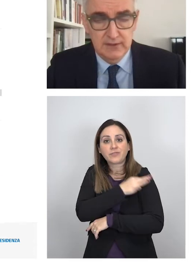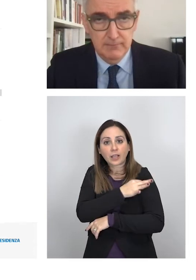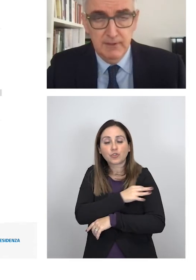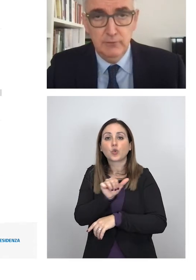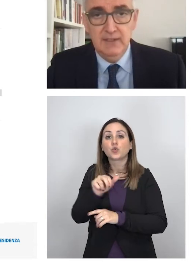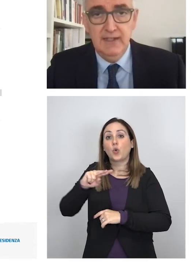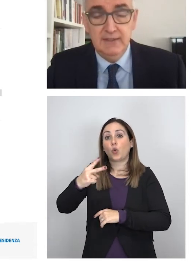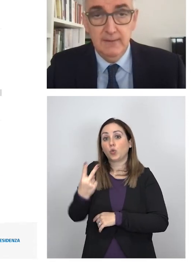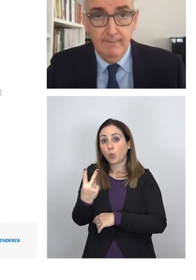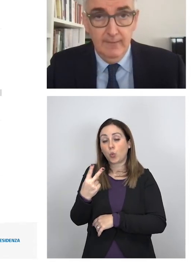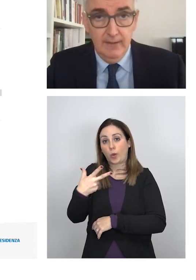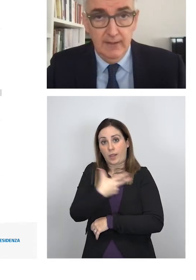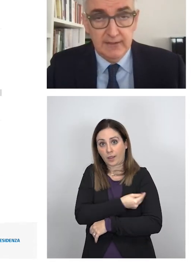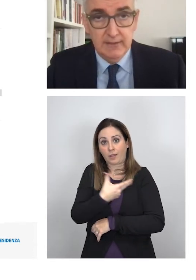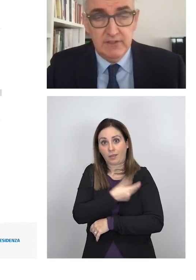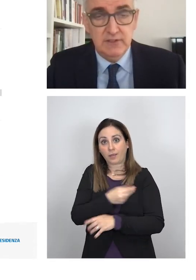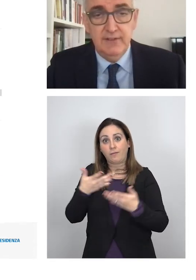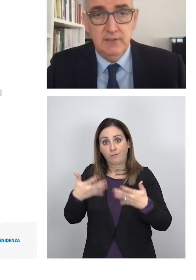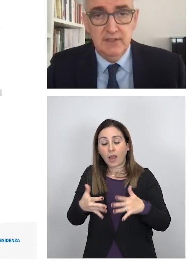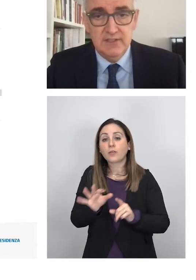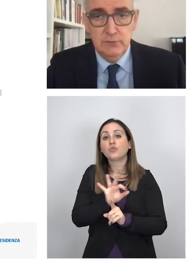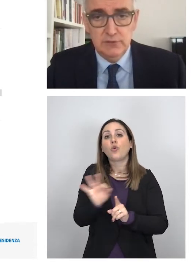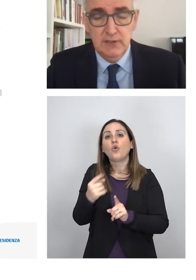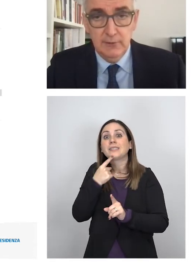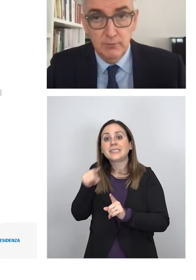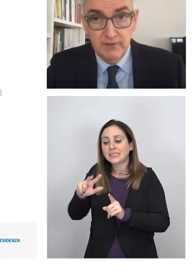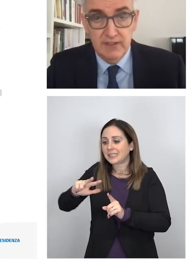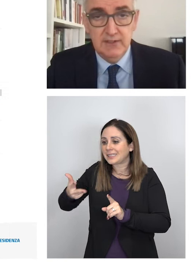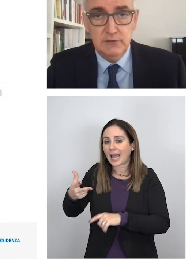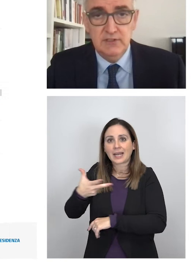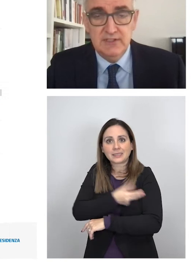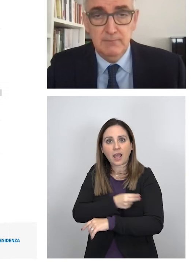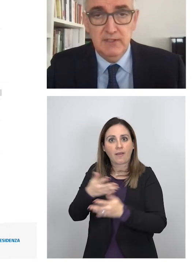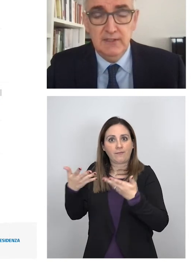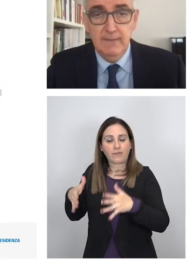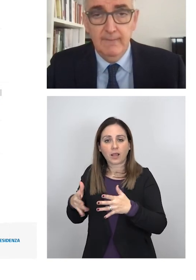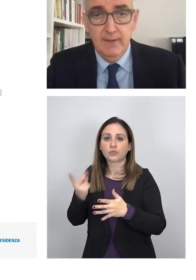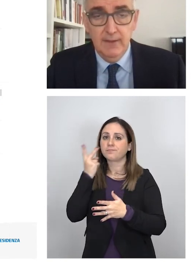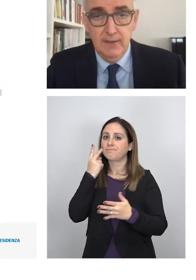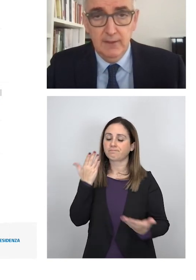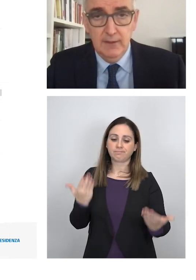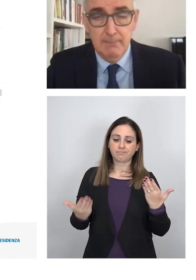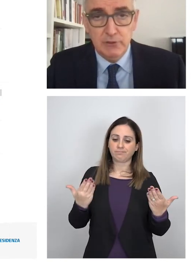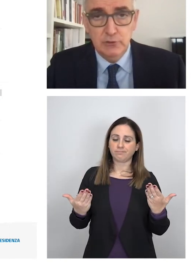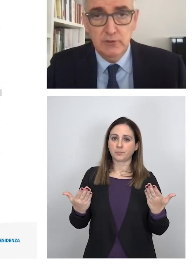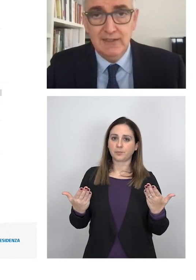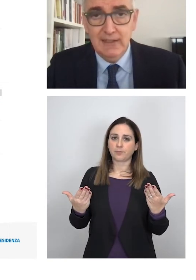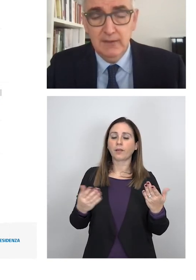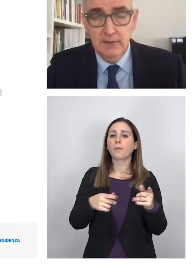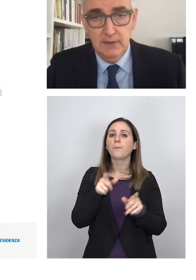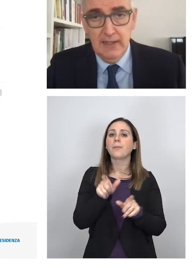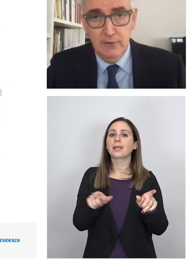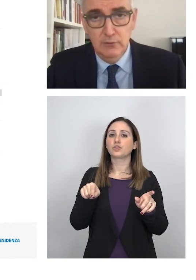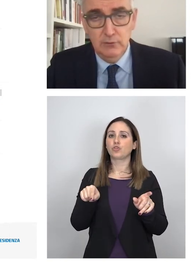nei tempi raccomandati e chi invece ha fatto la terza dose come vedete sostanzialmente le persone